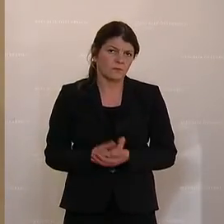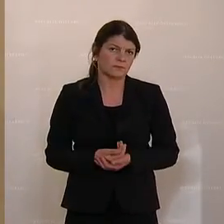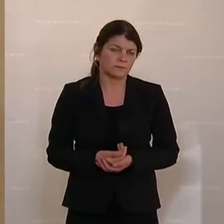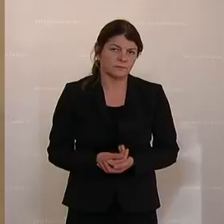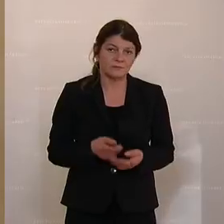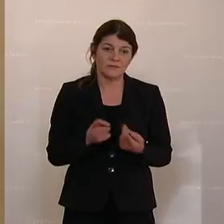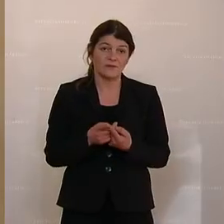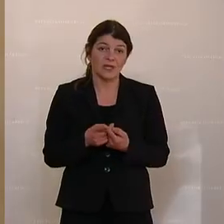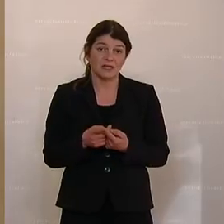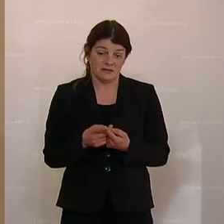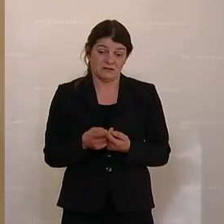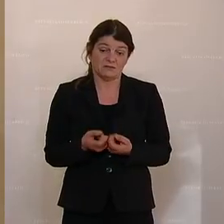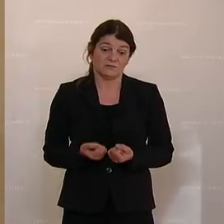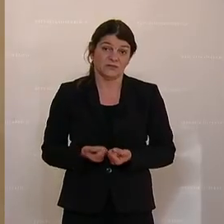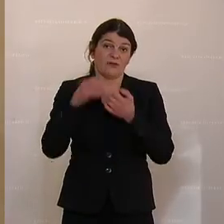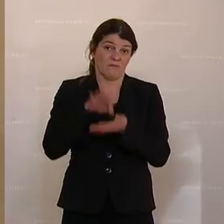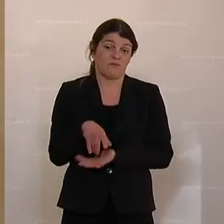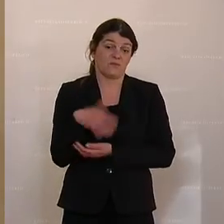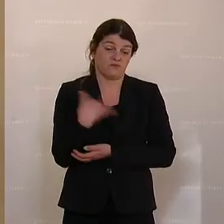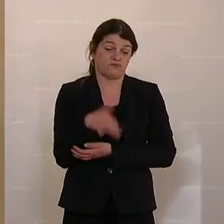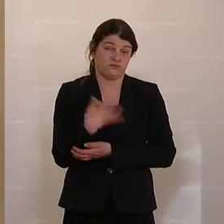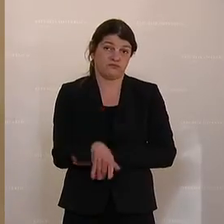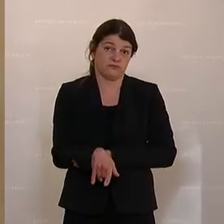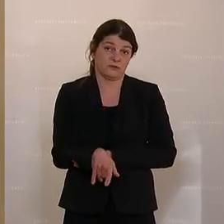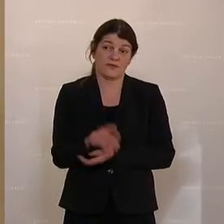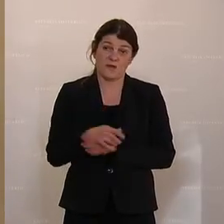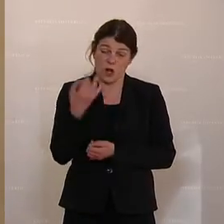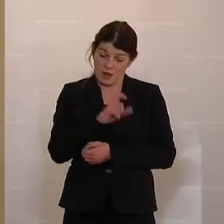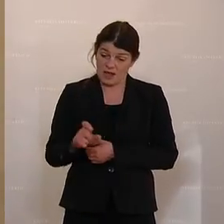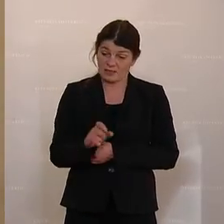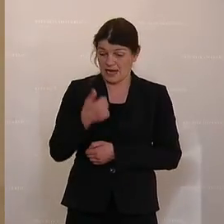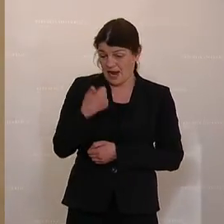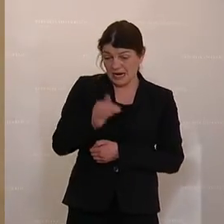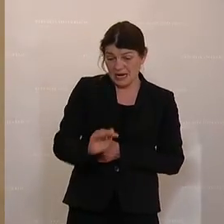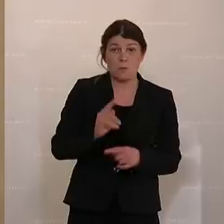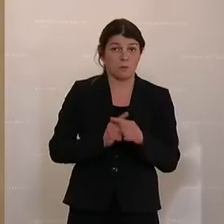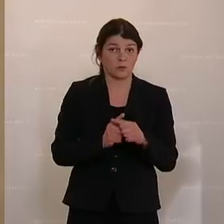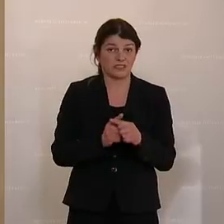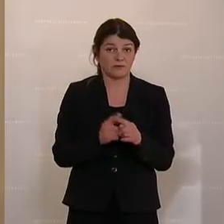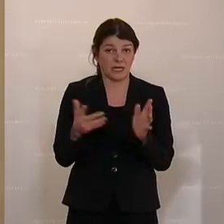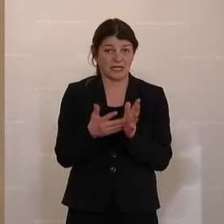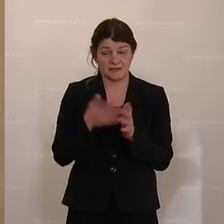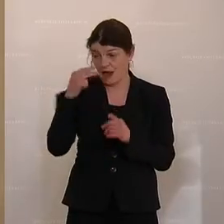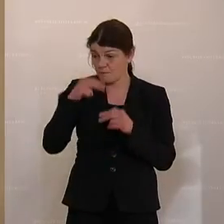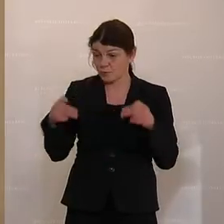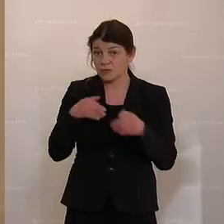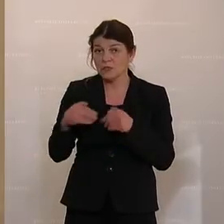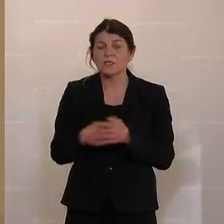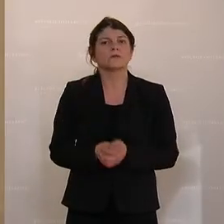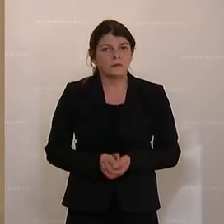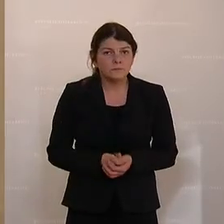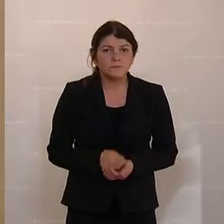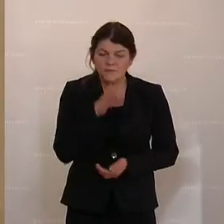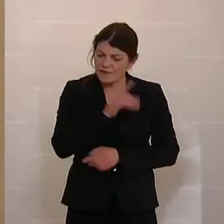schwerwiegender Punkt, wenn heute in einer Klasse ein Kind positiv getestet wird, Bundesminister, dann werden